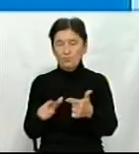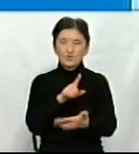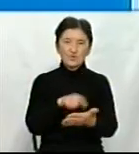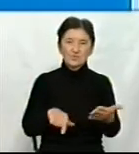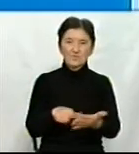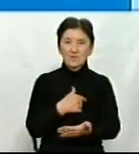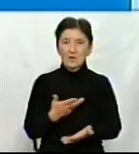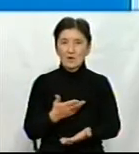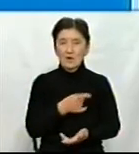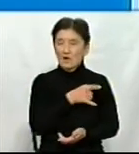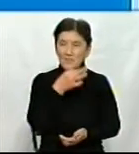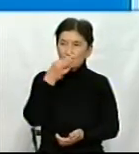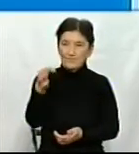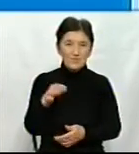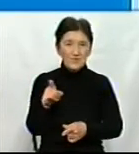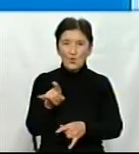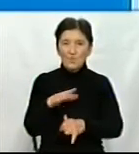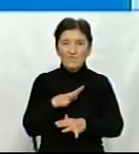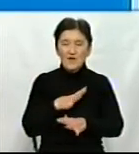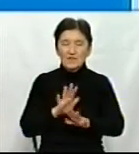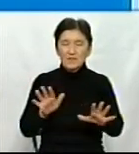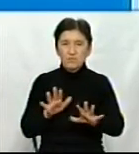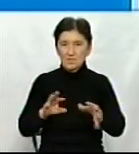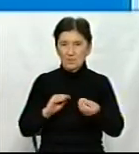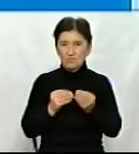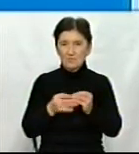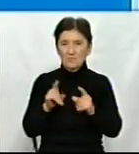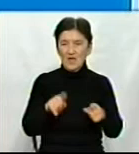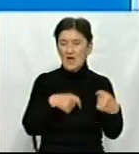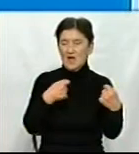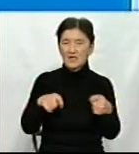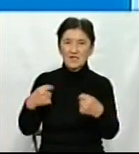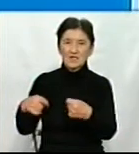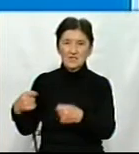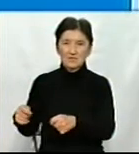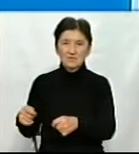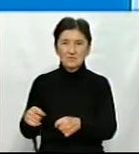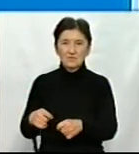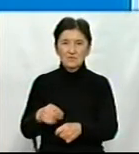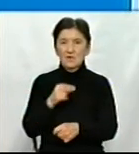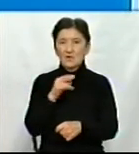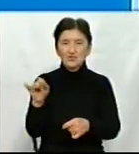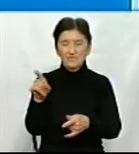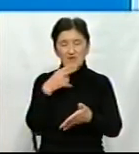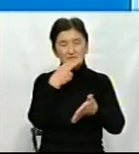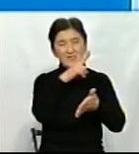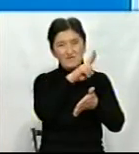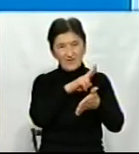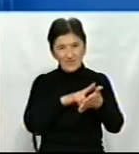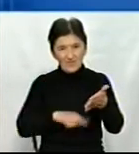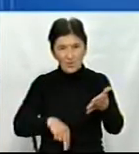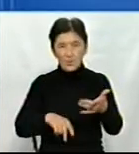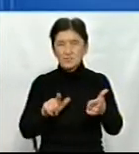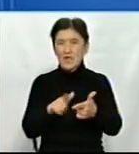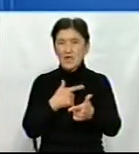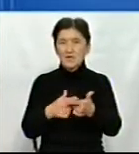А скажіть, будь ласка, не було у вас проблем з реалізацією продукції? І чи вона сертифікована, і чи треба це для того, щоб